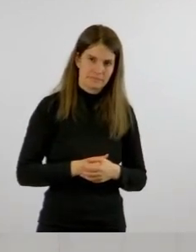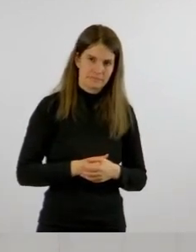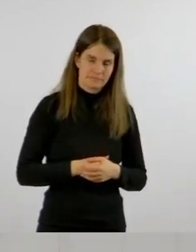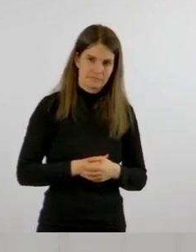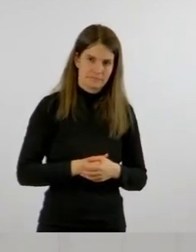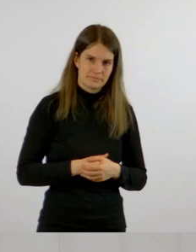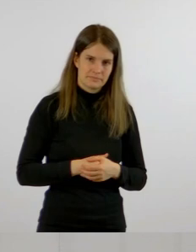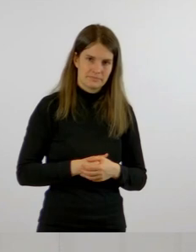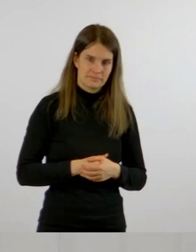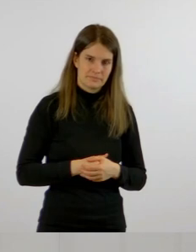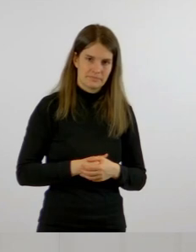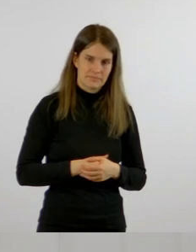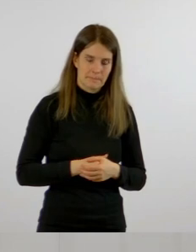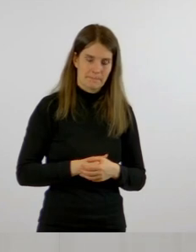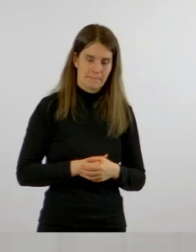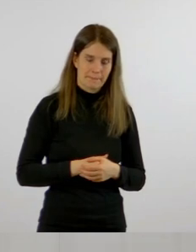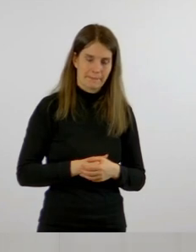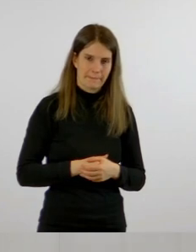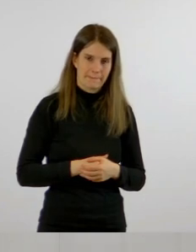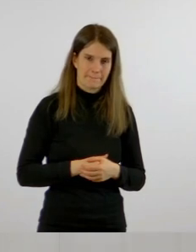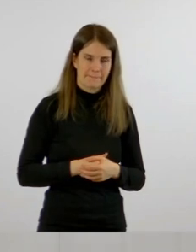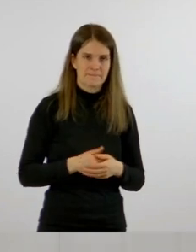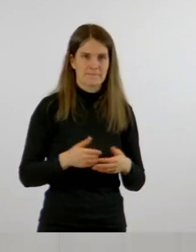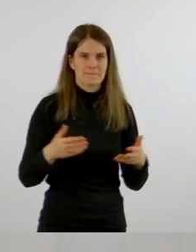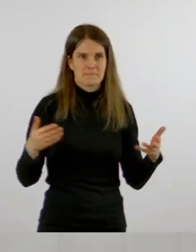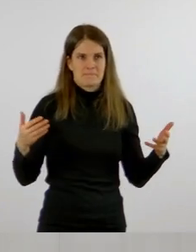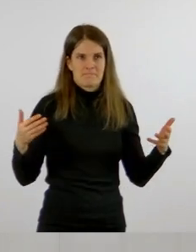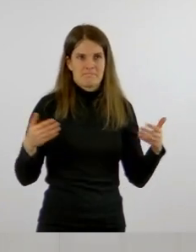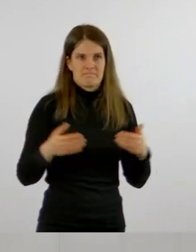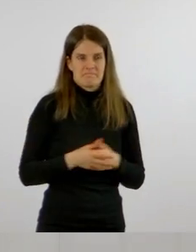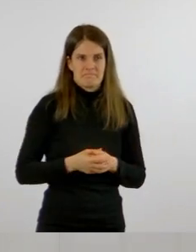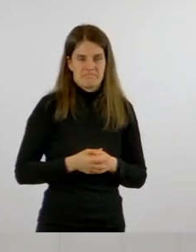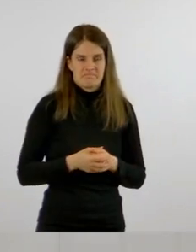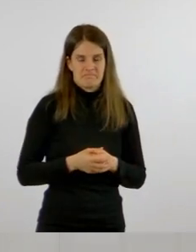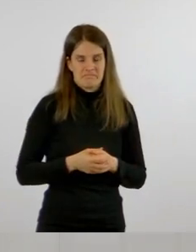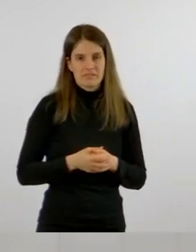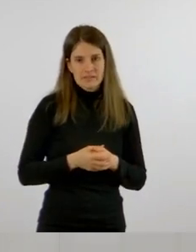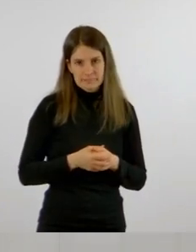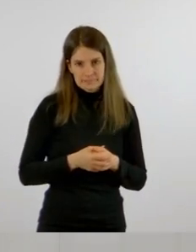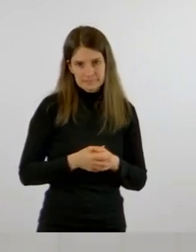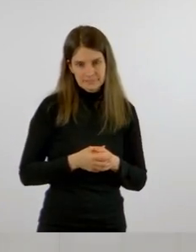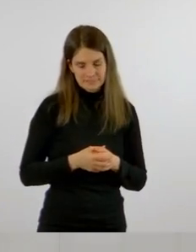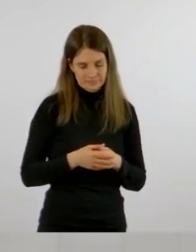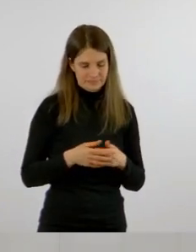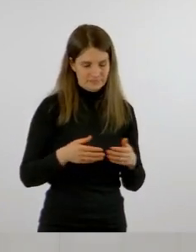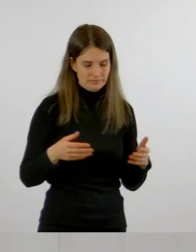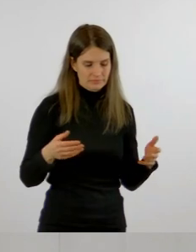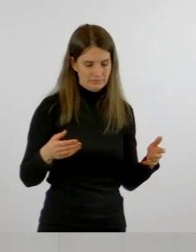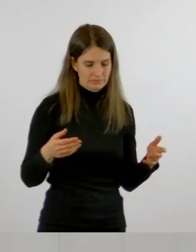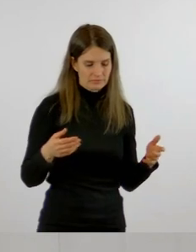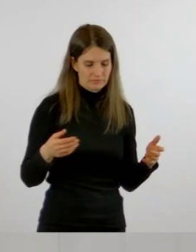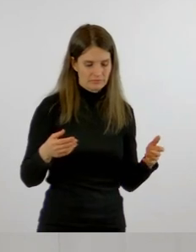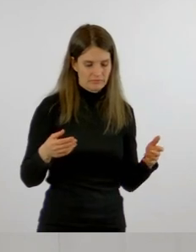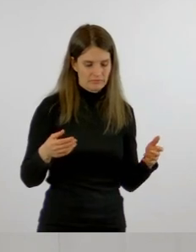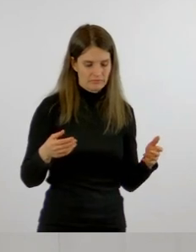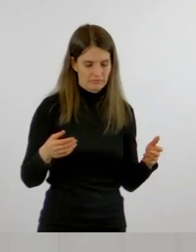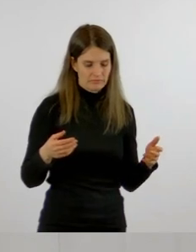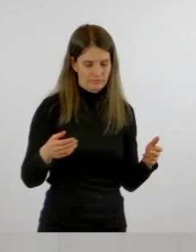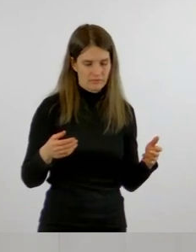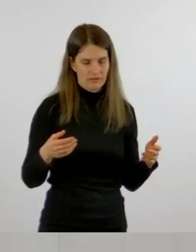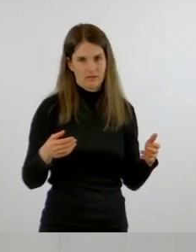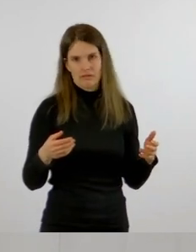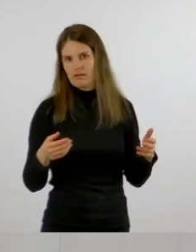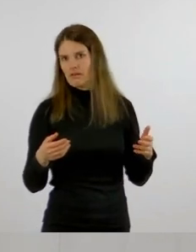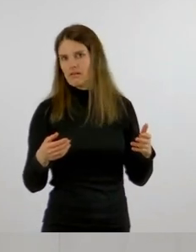Also es ist schwer zu beurteilen, dass bei einem Personenkreis, der sehr